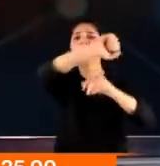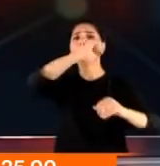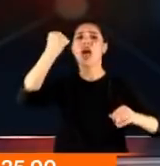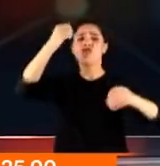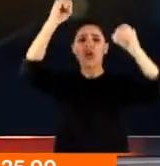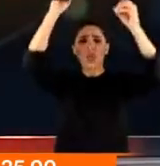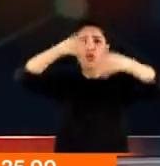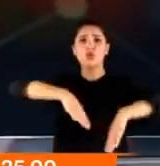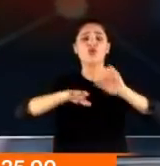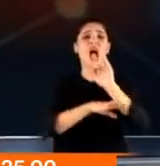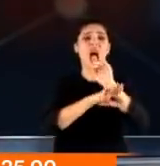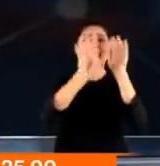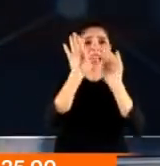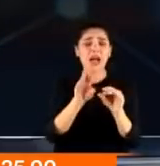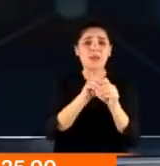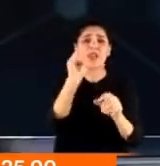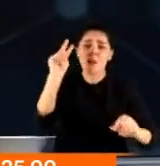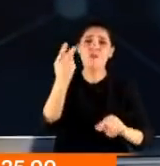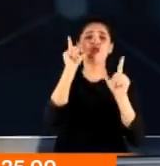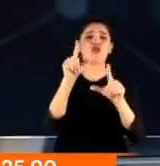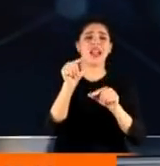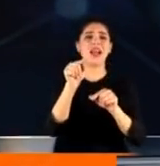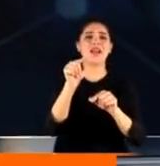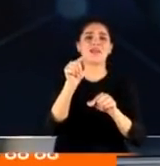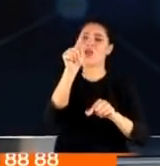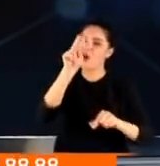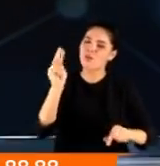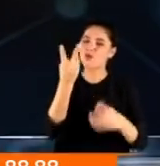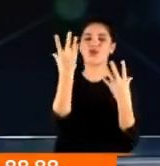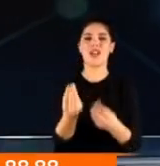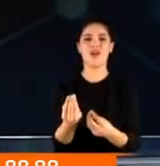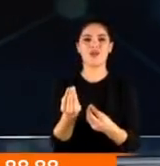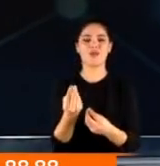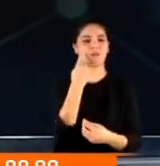boşluğa düştü. Hayatta kalabilmesi için bir mucize gerekiyordu ve oldu.